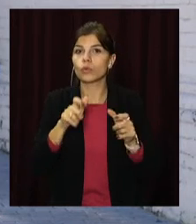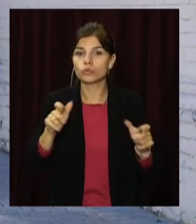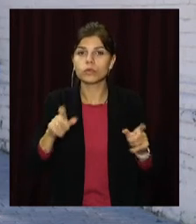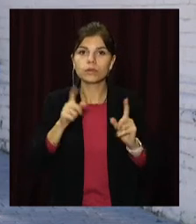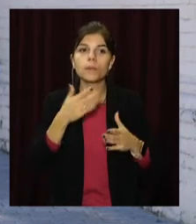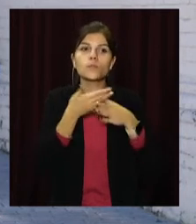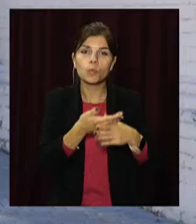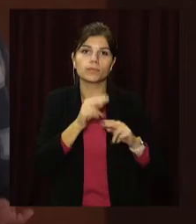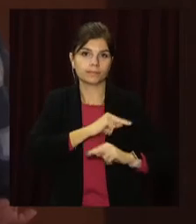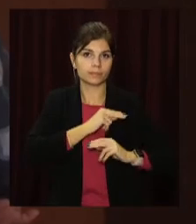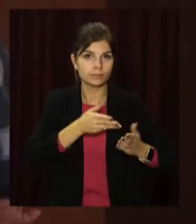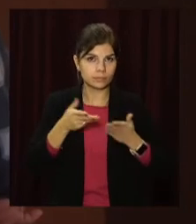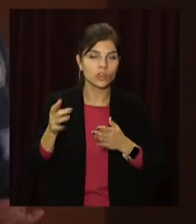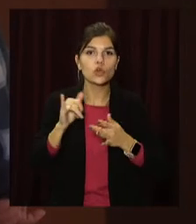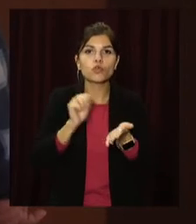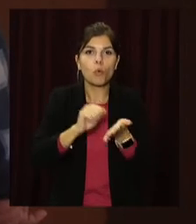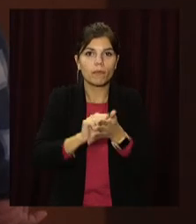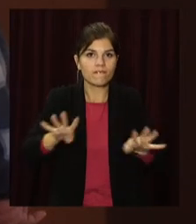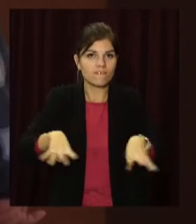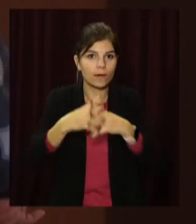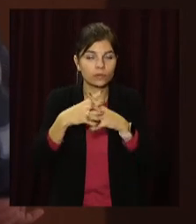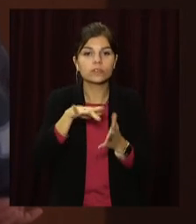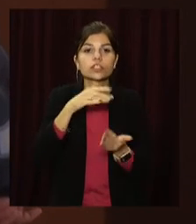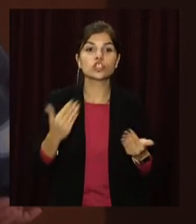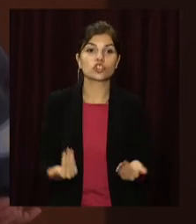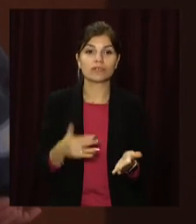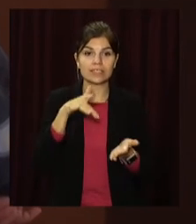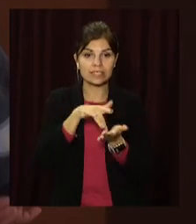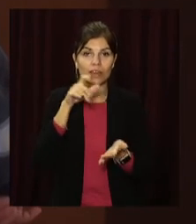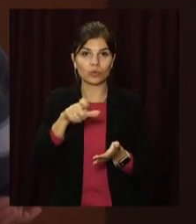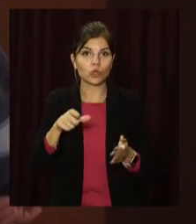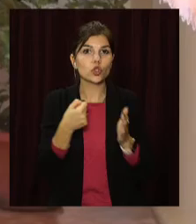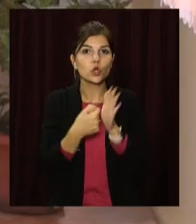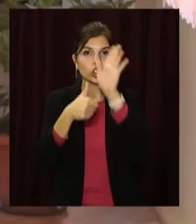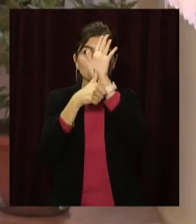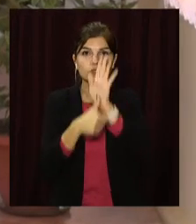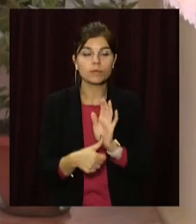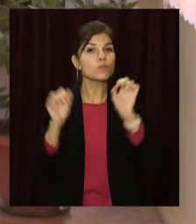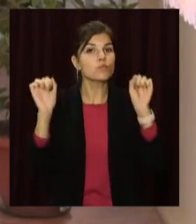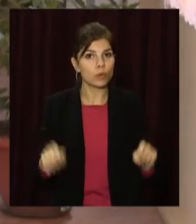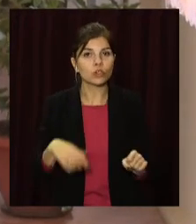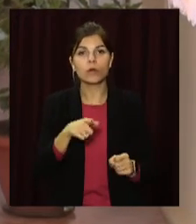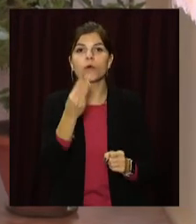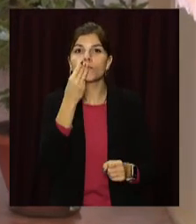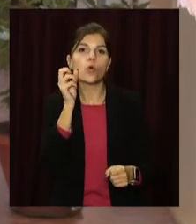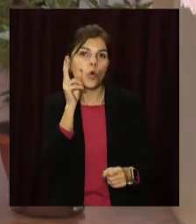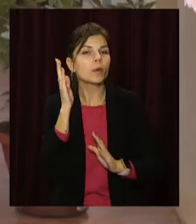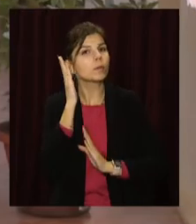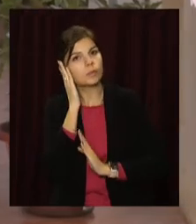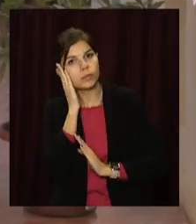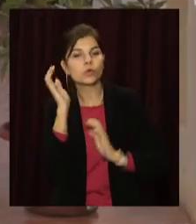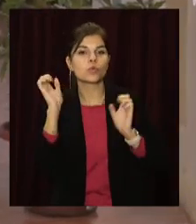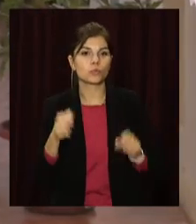працевлаштуватися і відновити документи. Жити в центрі без хатки можуть до шести місяців. Мають обід, ніч, ліг,